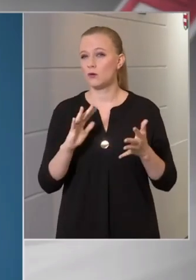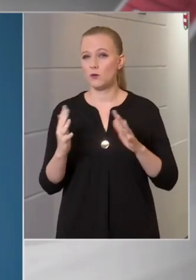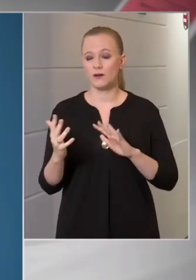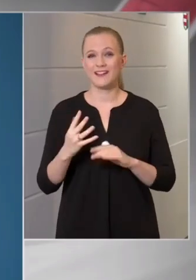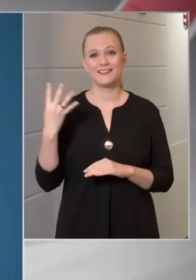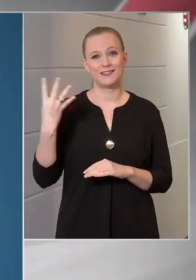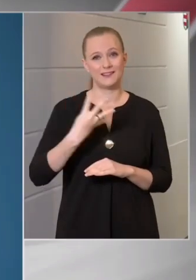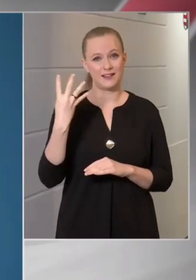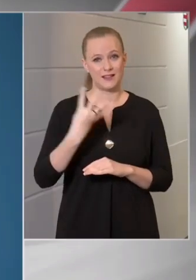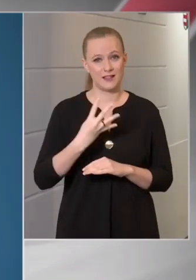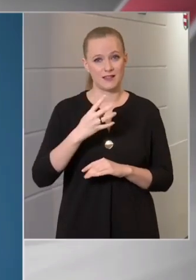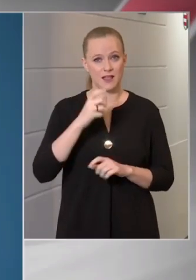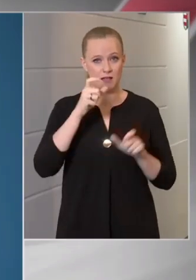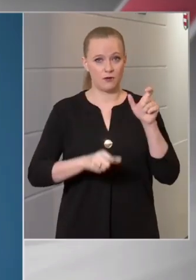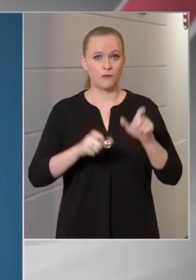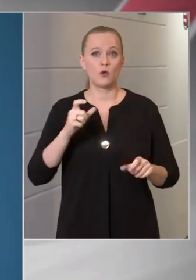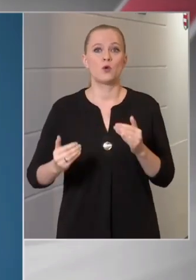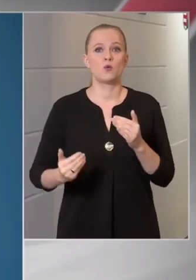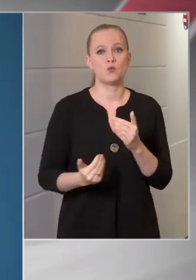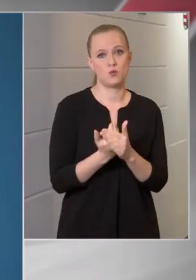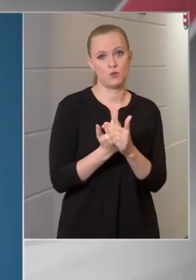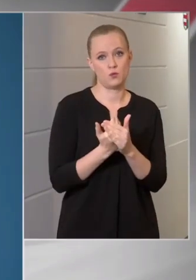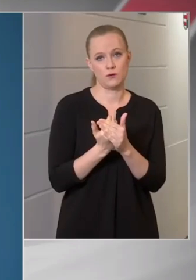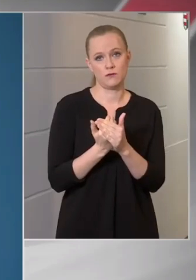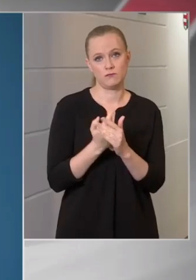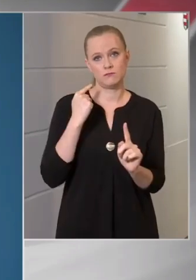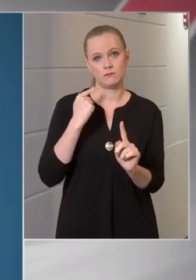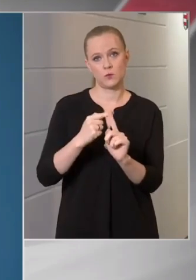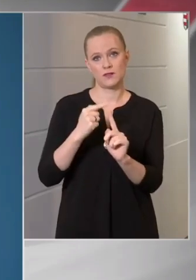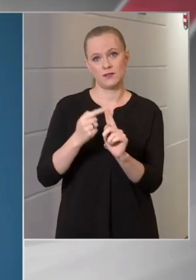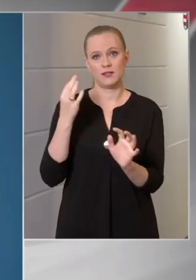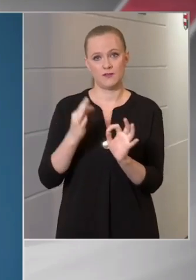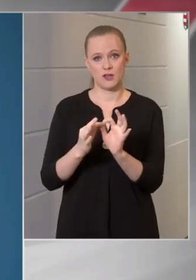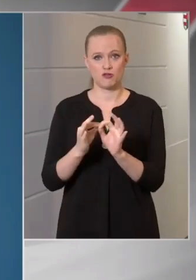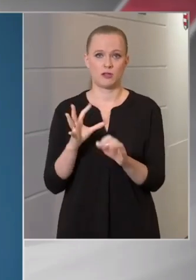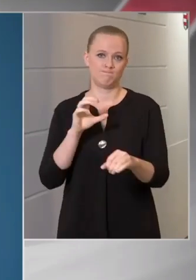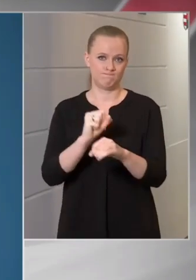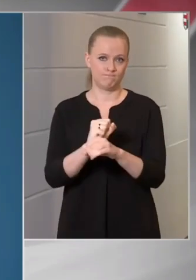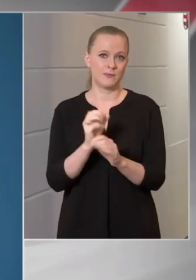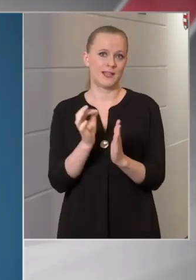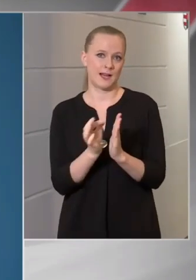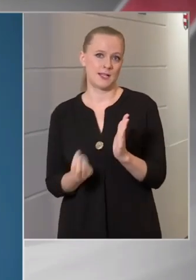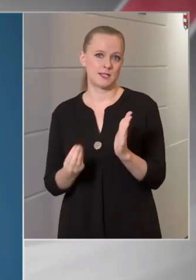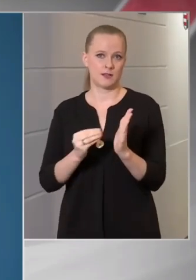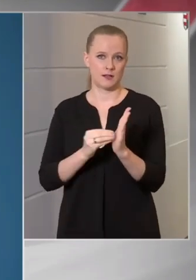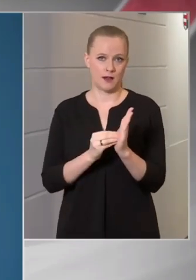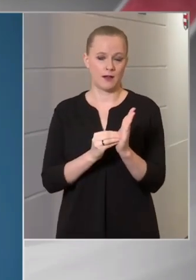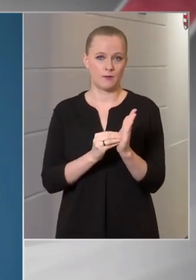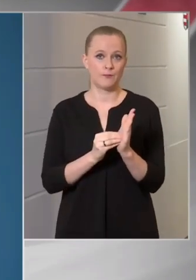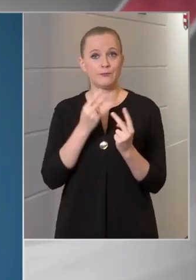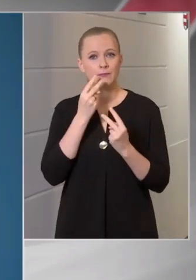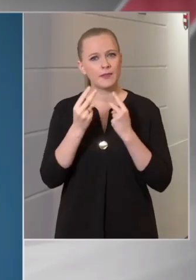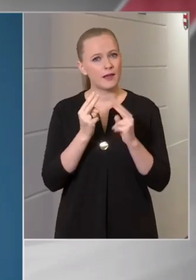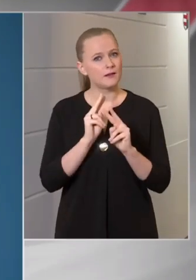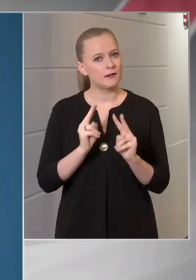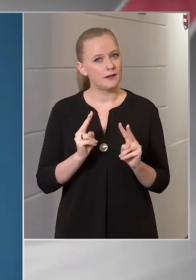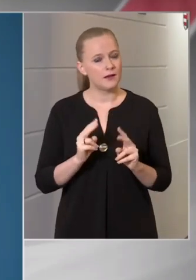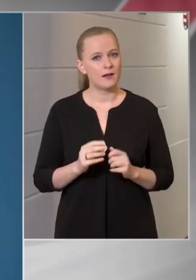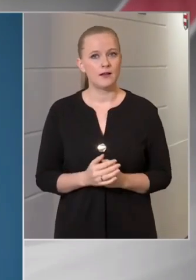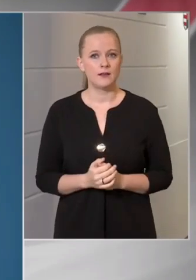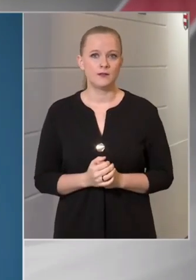négyezer főt új pozitív esetet regisztrálunk. Láthatjuk azt, hogy